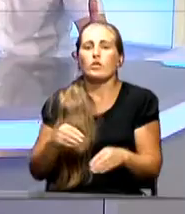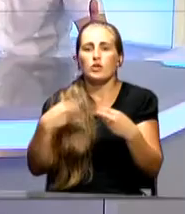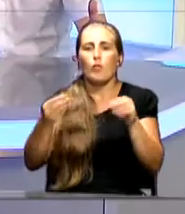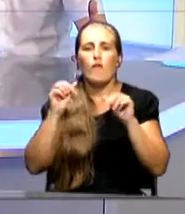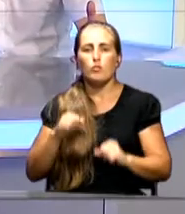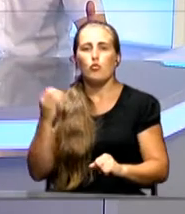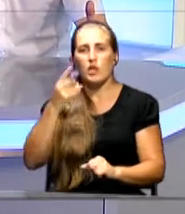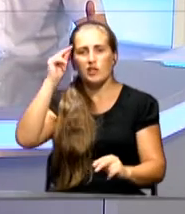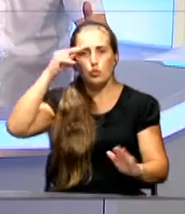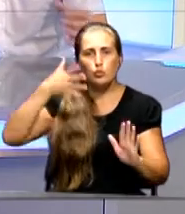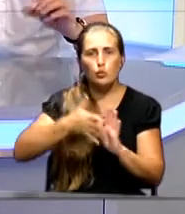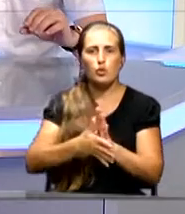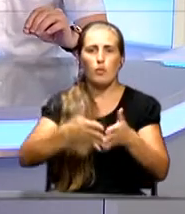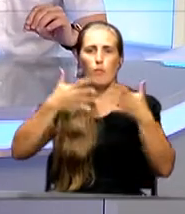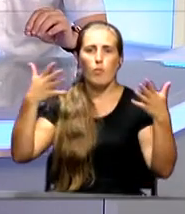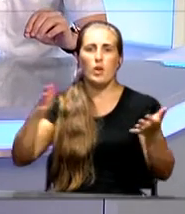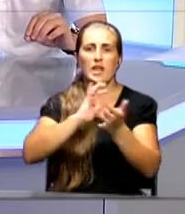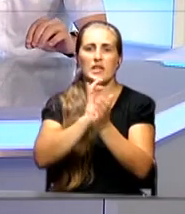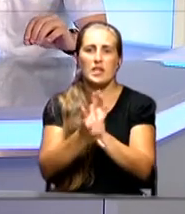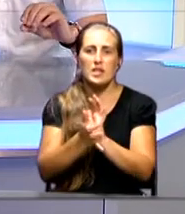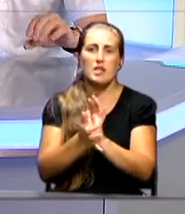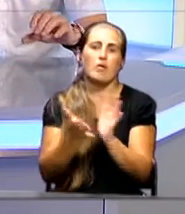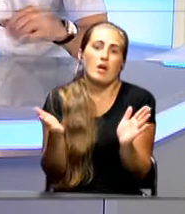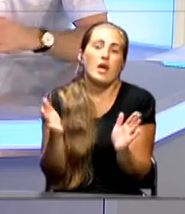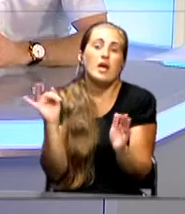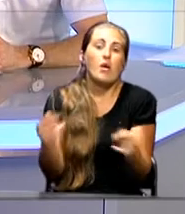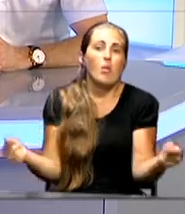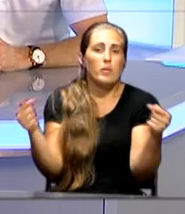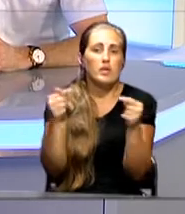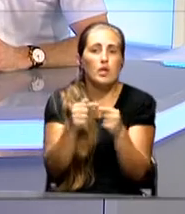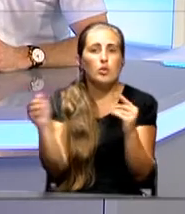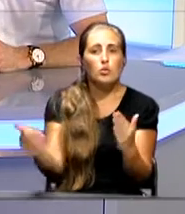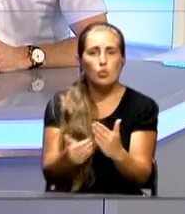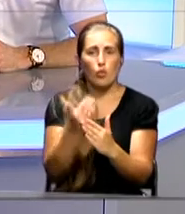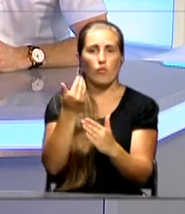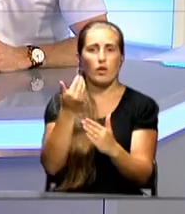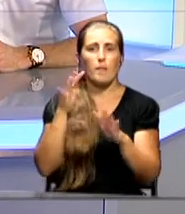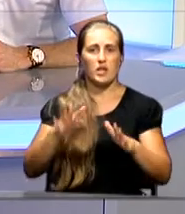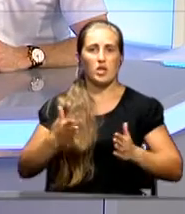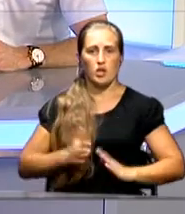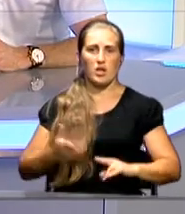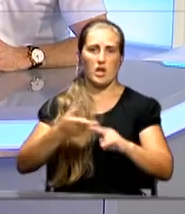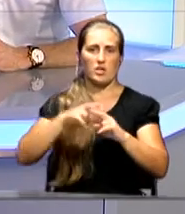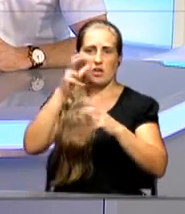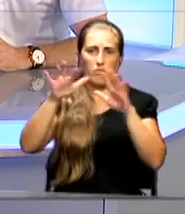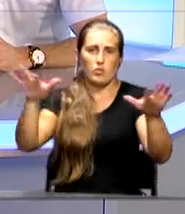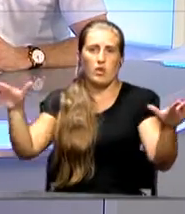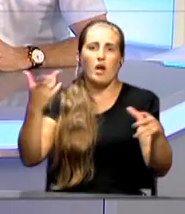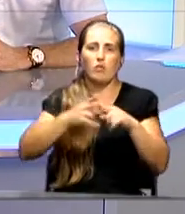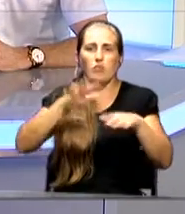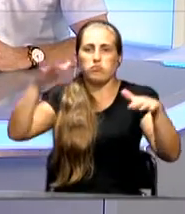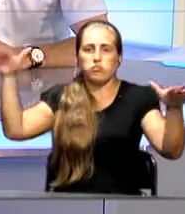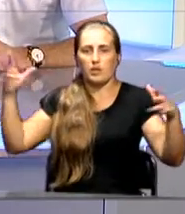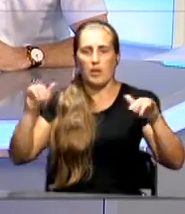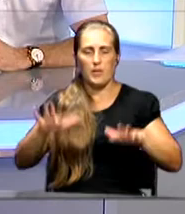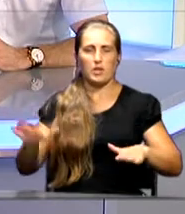изучить, скажем так, более тесно под лупой Крым и определить новые месторождения этих свалок, которые образовались за это время на